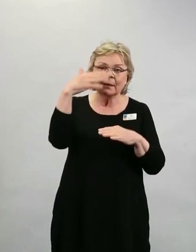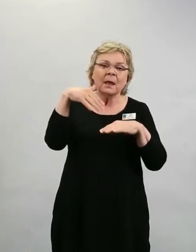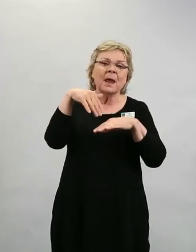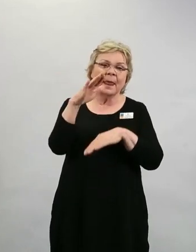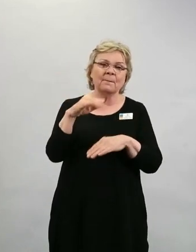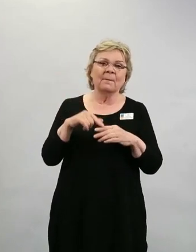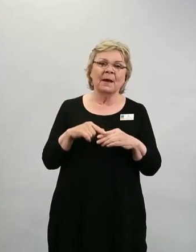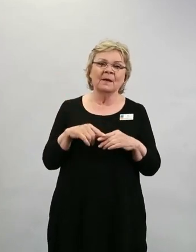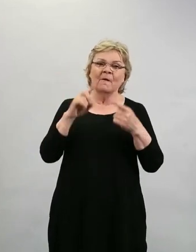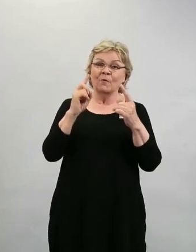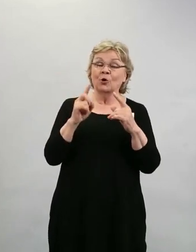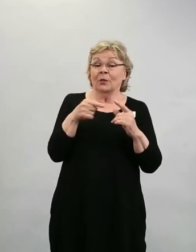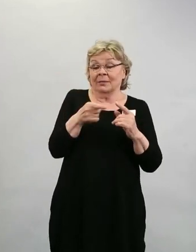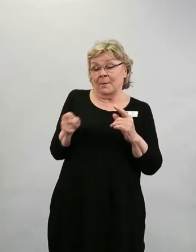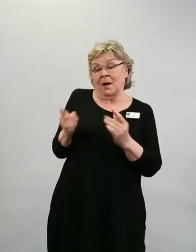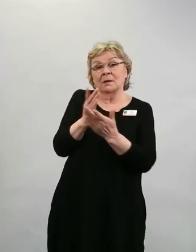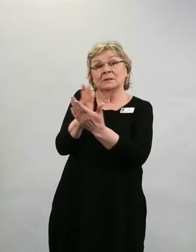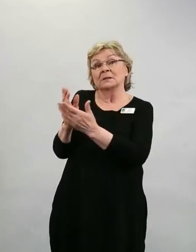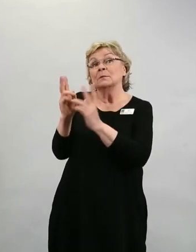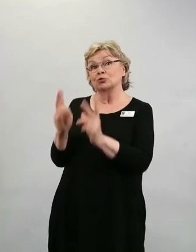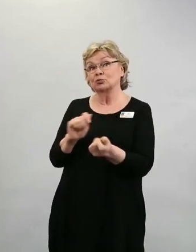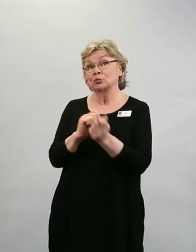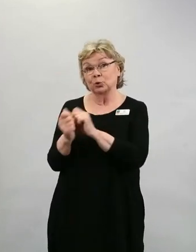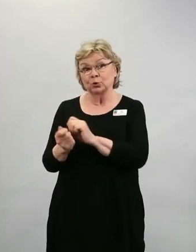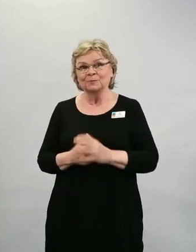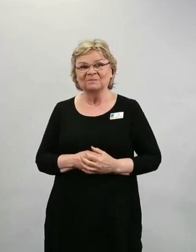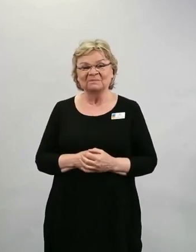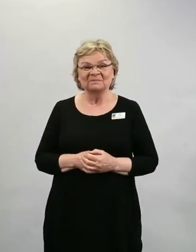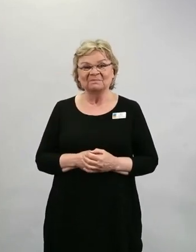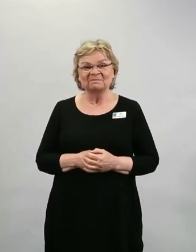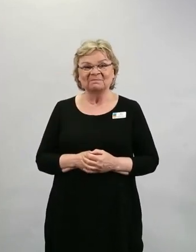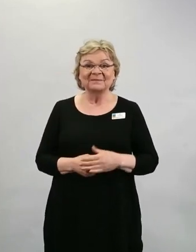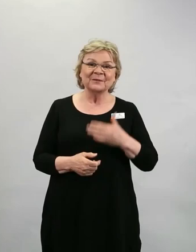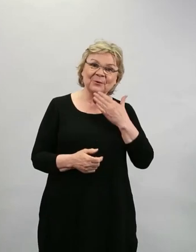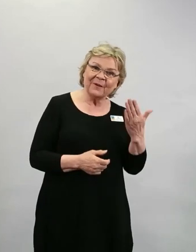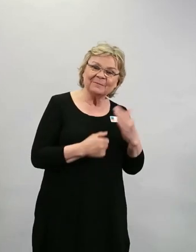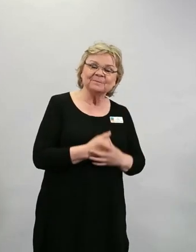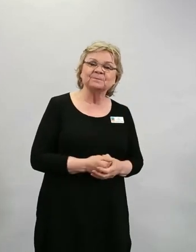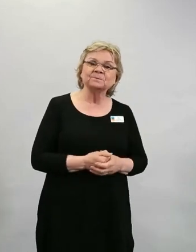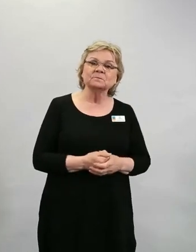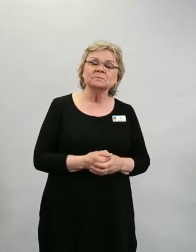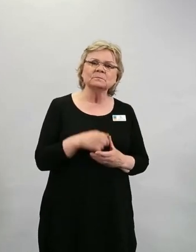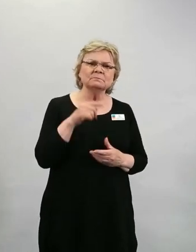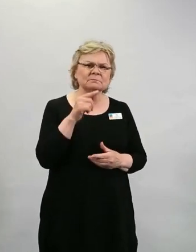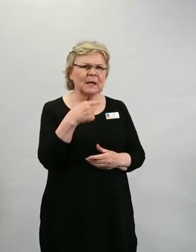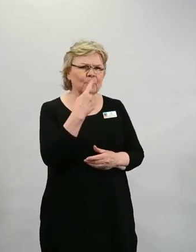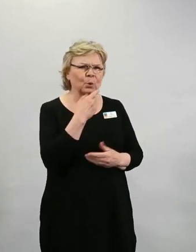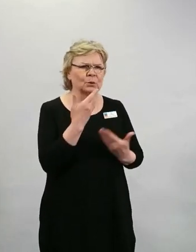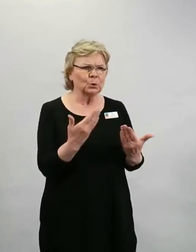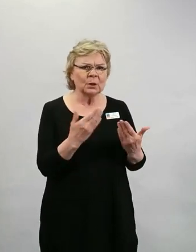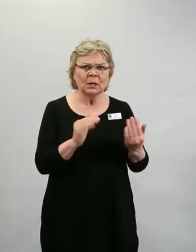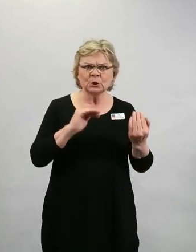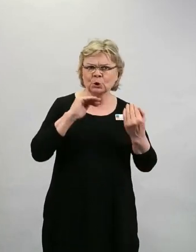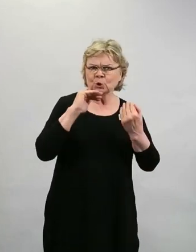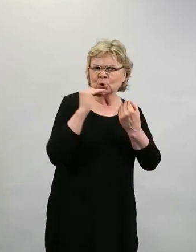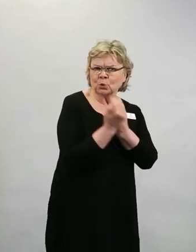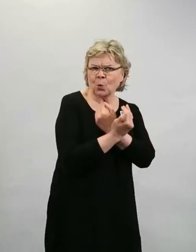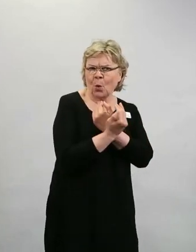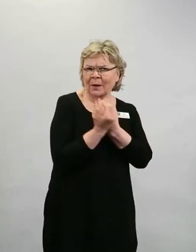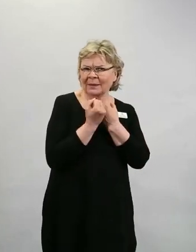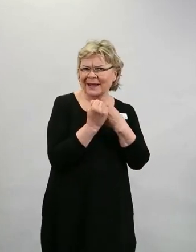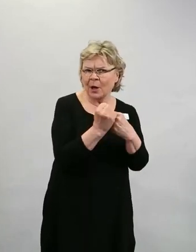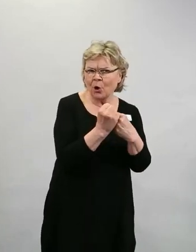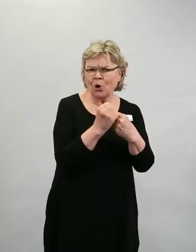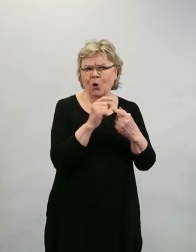nämäkin asiat muuttuvat. Hyvä. Tuosta suojatehosta puhuttiin tuossa Hannan esityksessä,